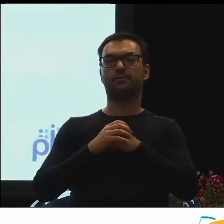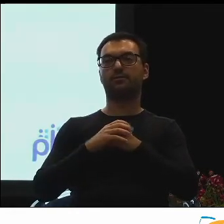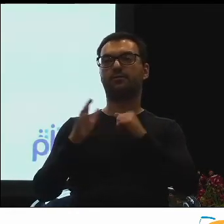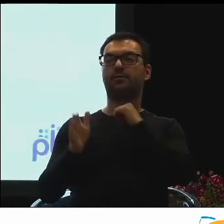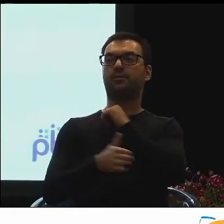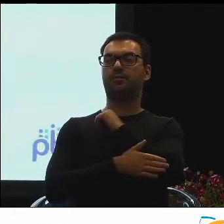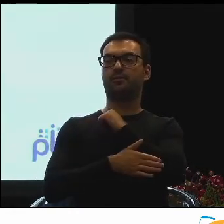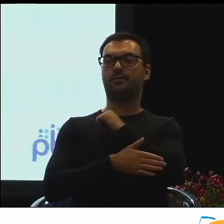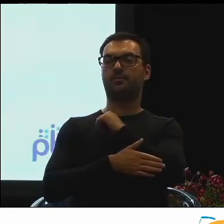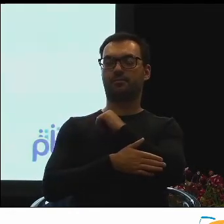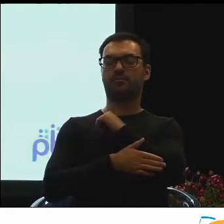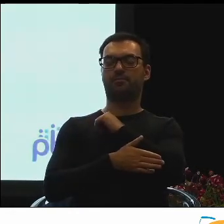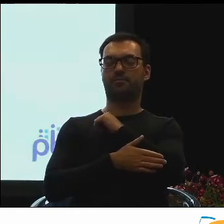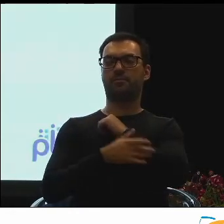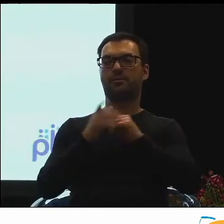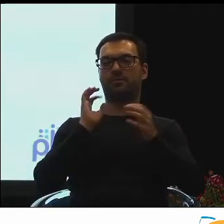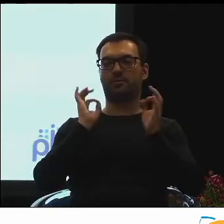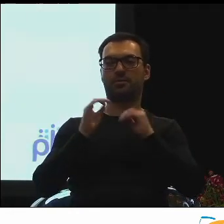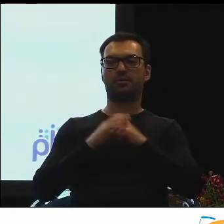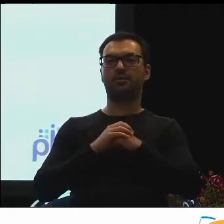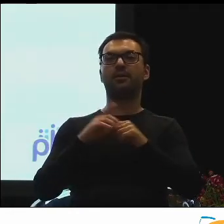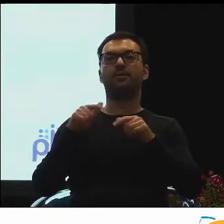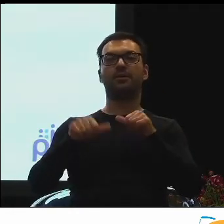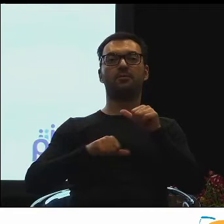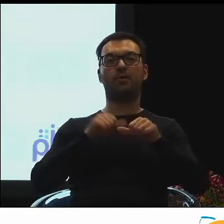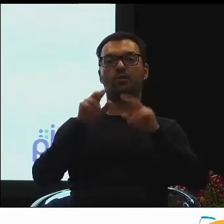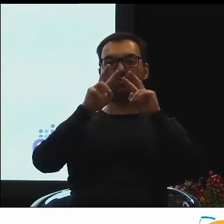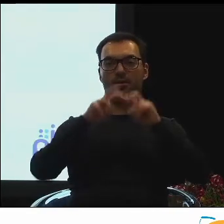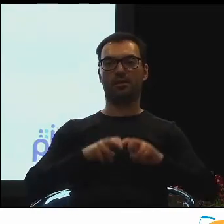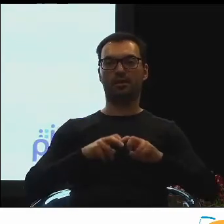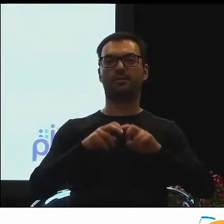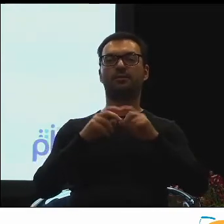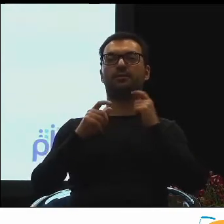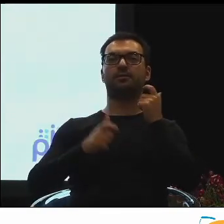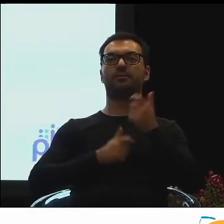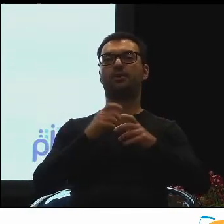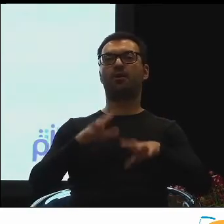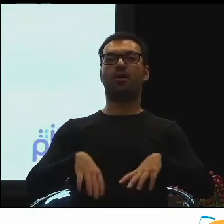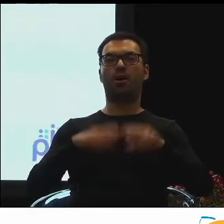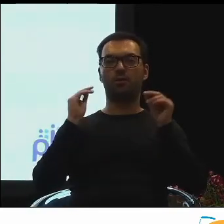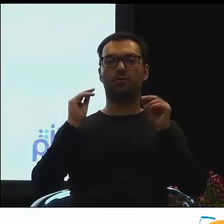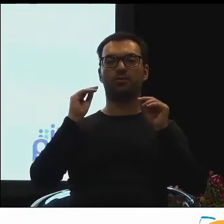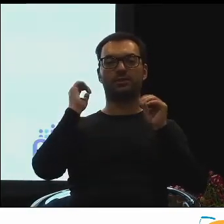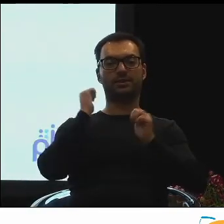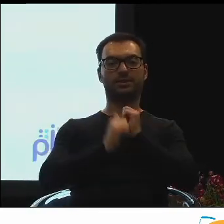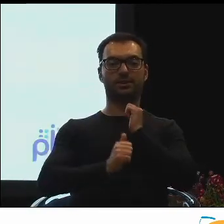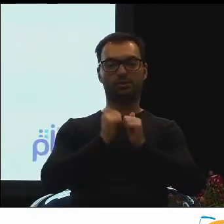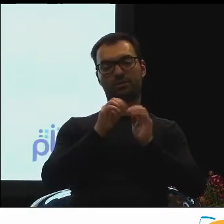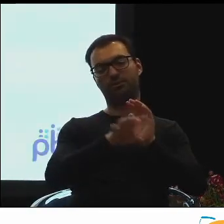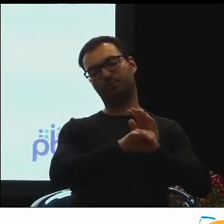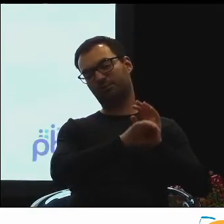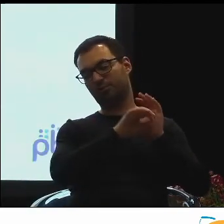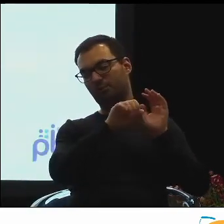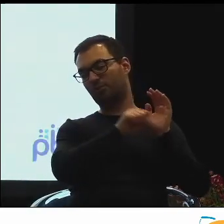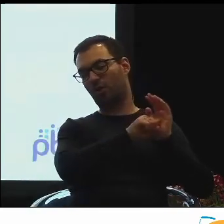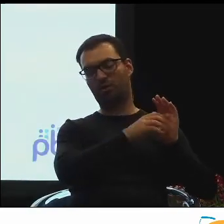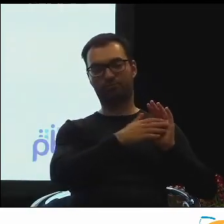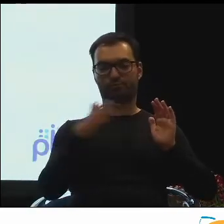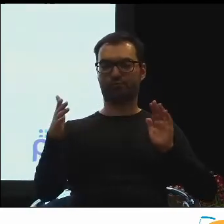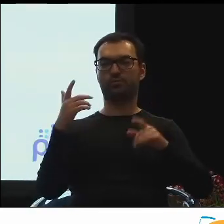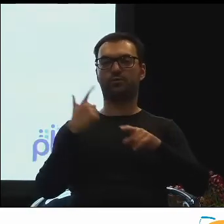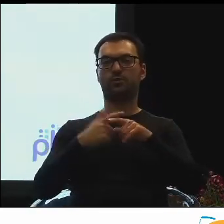Podstawowe informacje. Badanie w tym roku realizowaliśmy od początku stycznia do 20 marca.